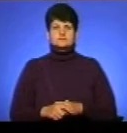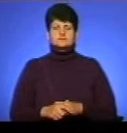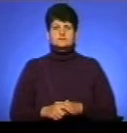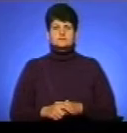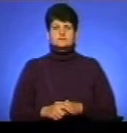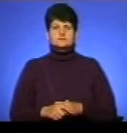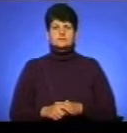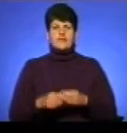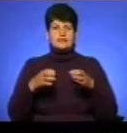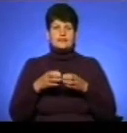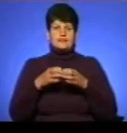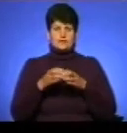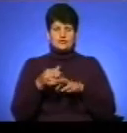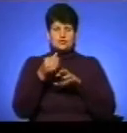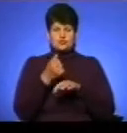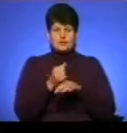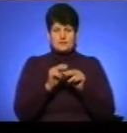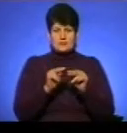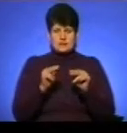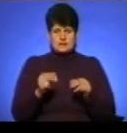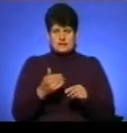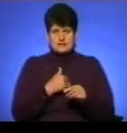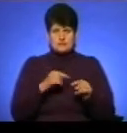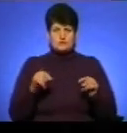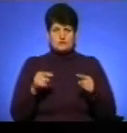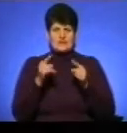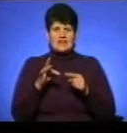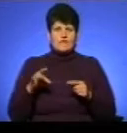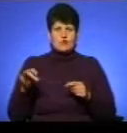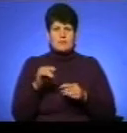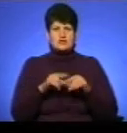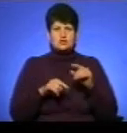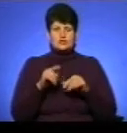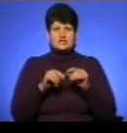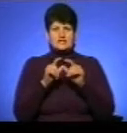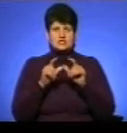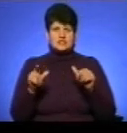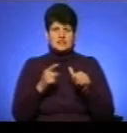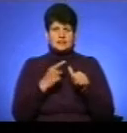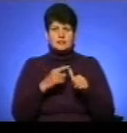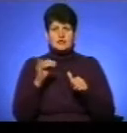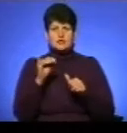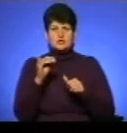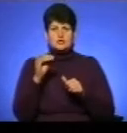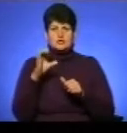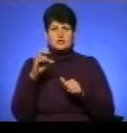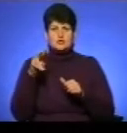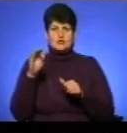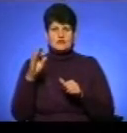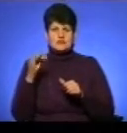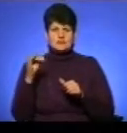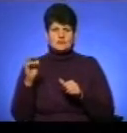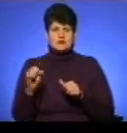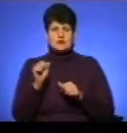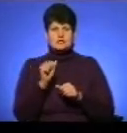Делегацію очолив педагог, ініціатор заснування європейської родини шкіл імені Юліуша Словацького Анджей Круль.